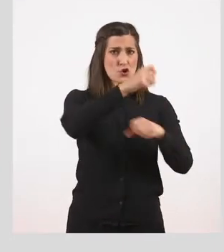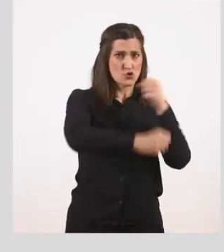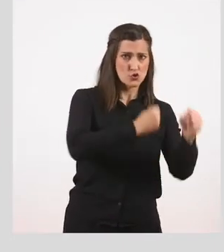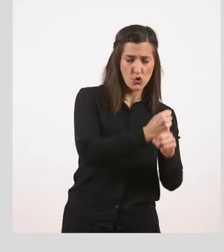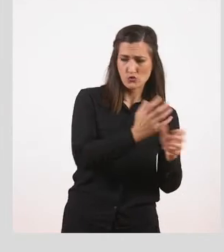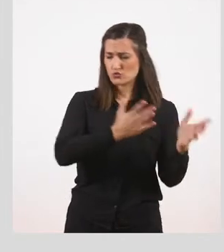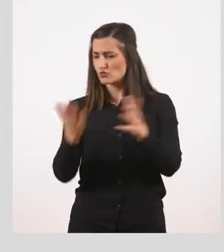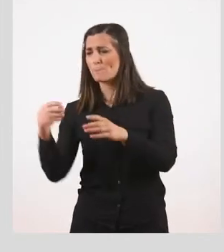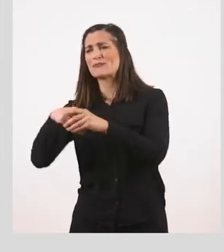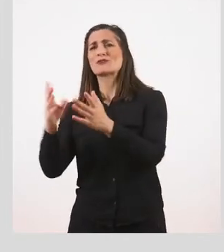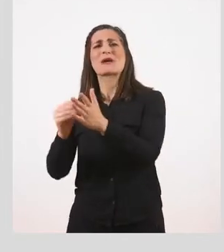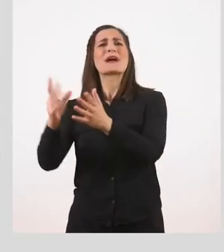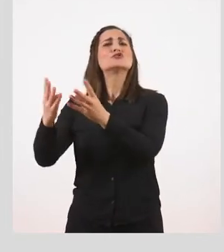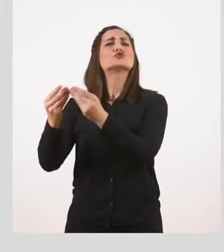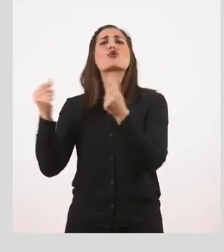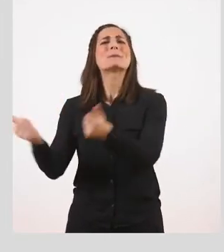είδος, π.χ. τροπική.